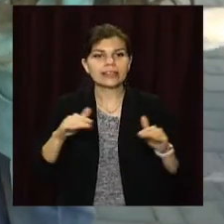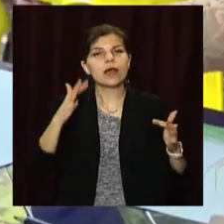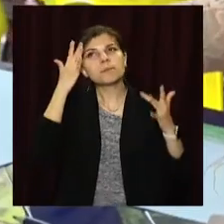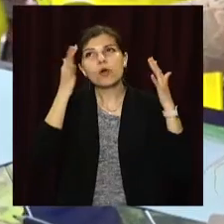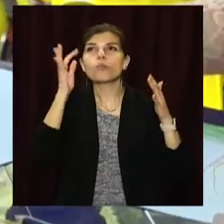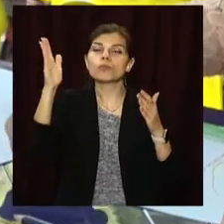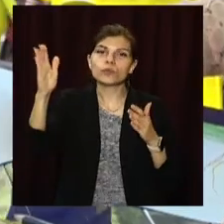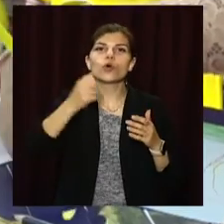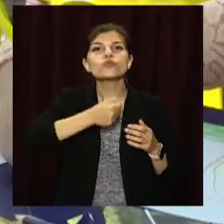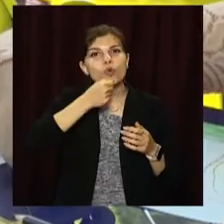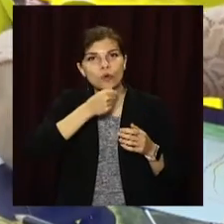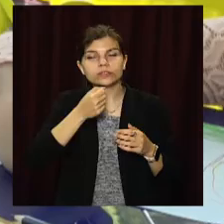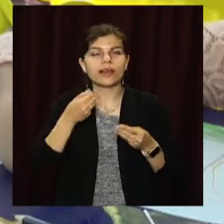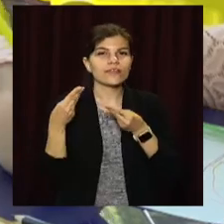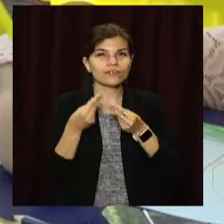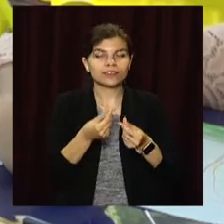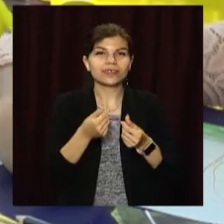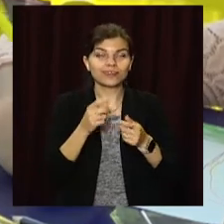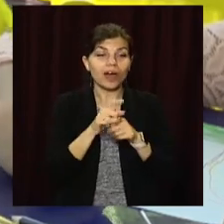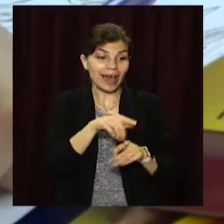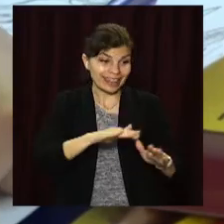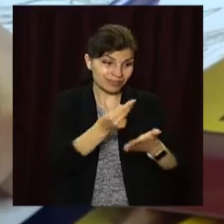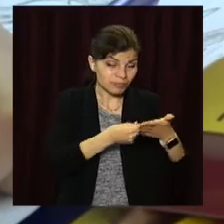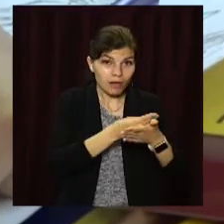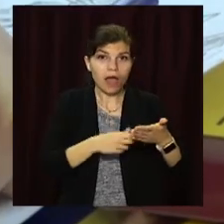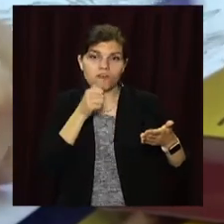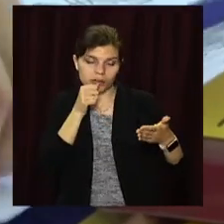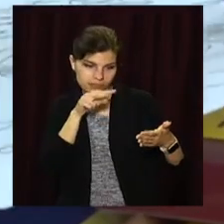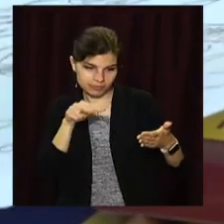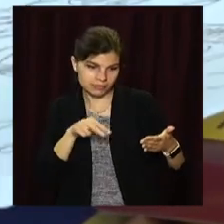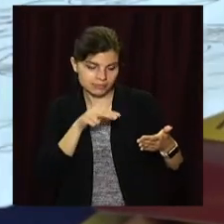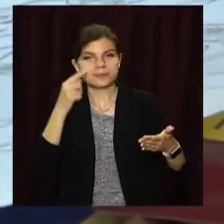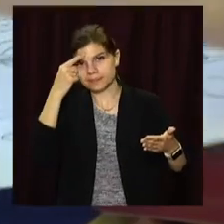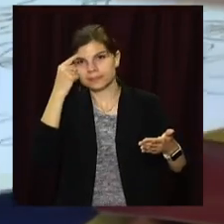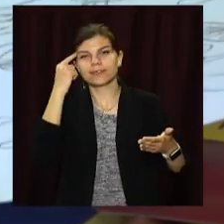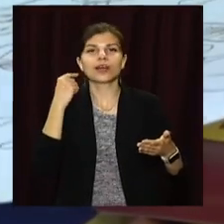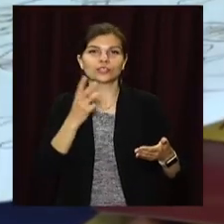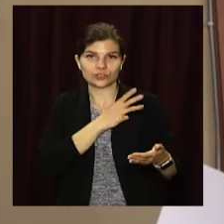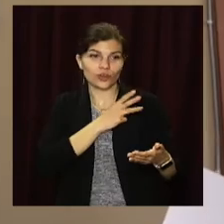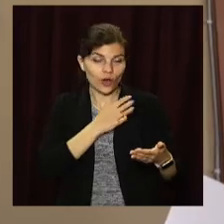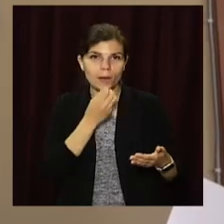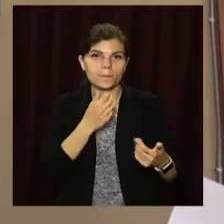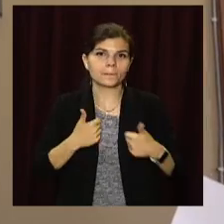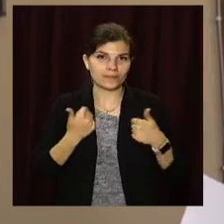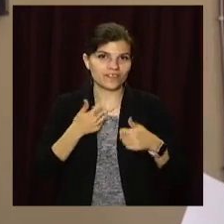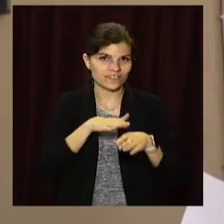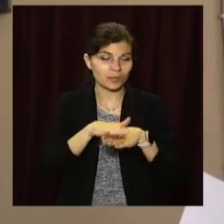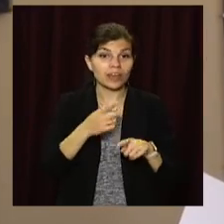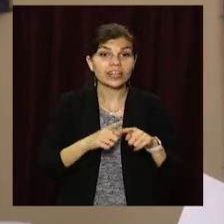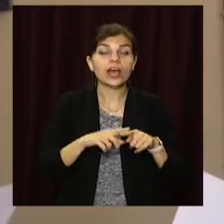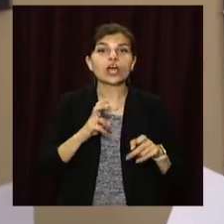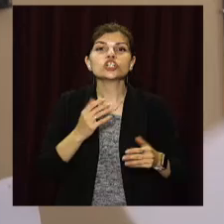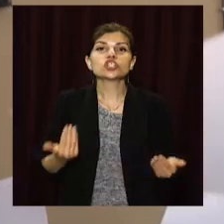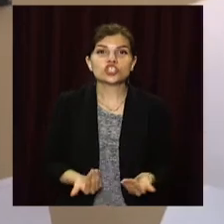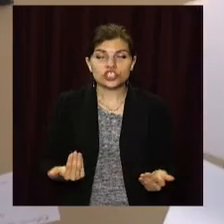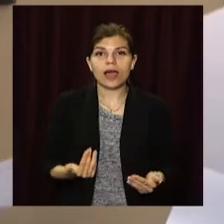про майбутнє. Дорослі надихаються роботами та працюють заради вцілення їх у життя. Це традиційний творчий проєкт «Життя очима дитини».